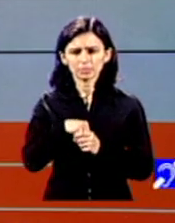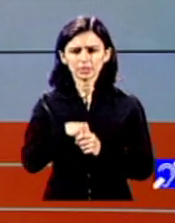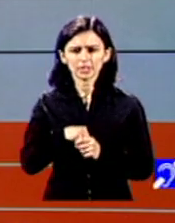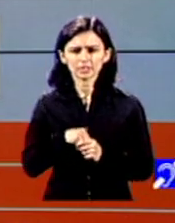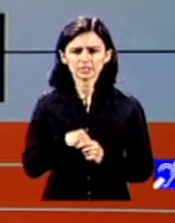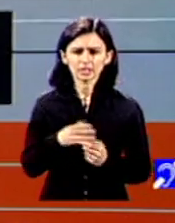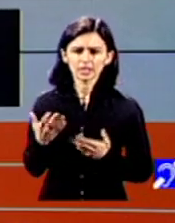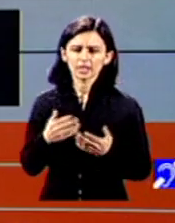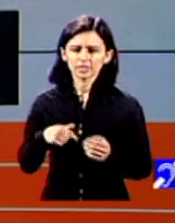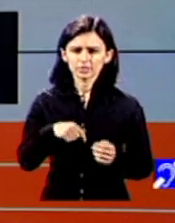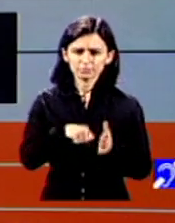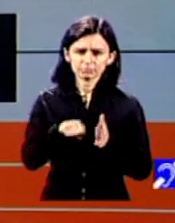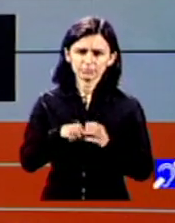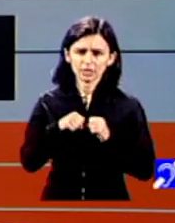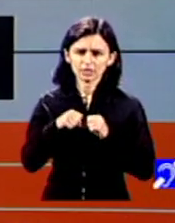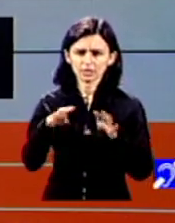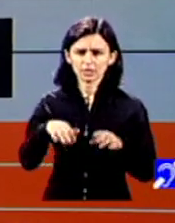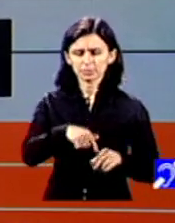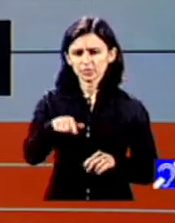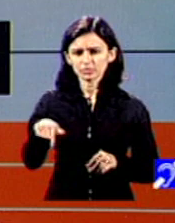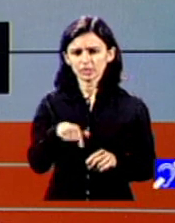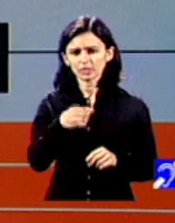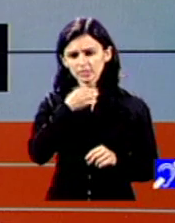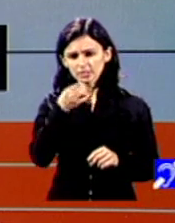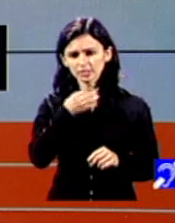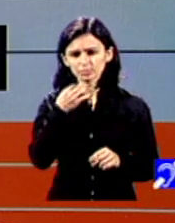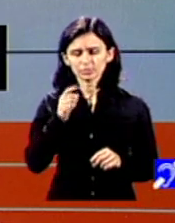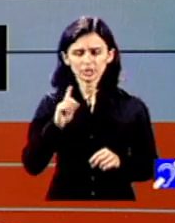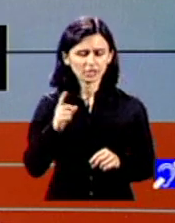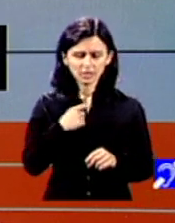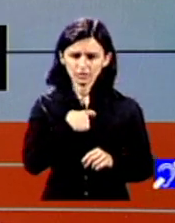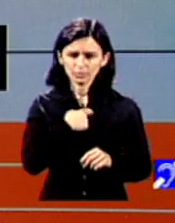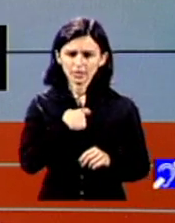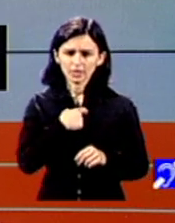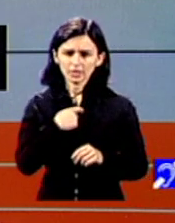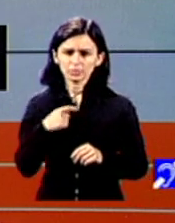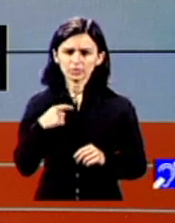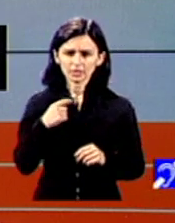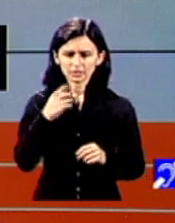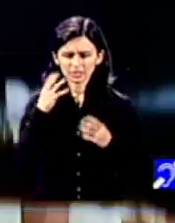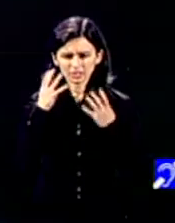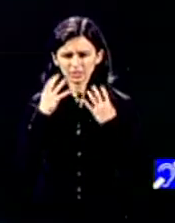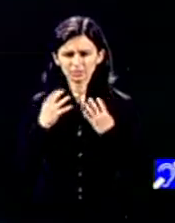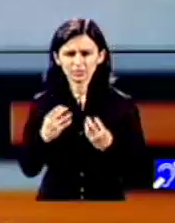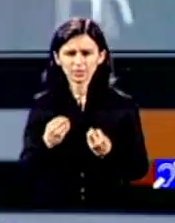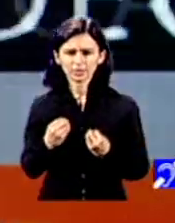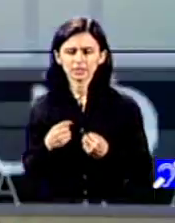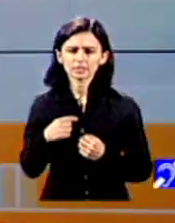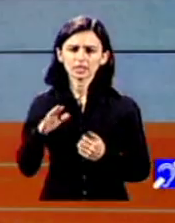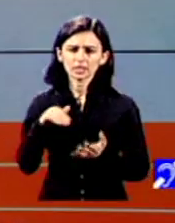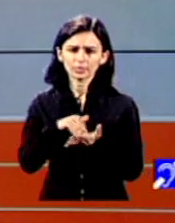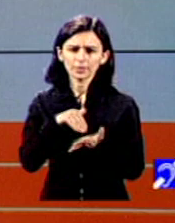emisiune repetate rânduri și pe alte căi transmit că sunt epuizați că sunt în depresie că au nevoie de